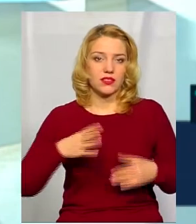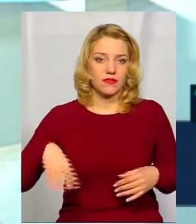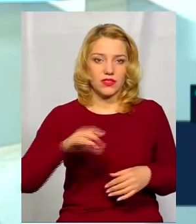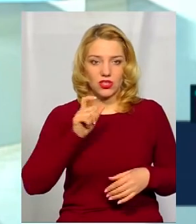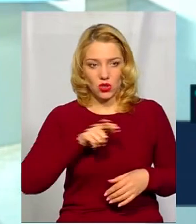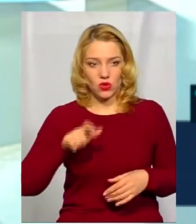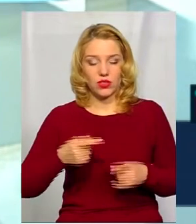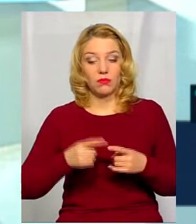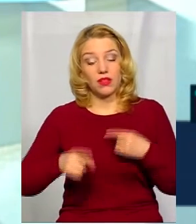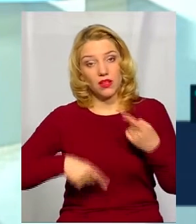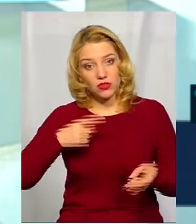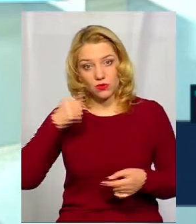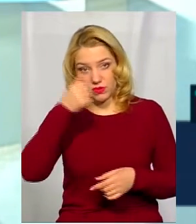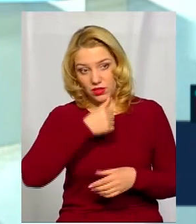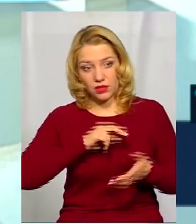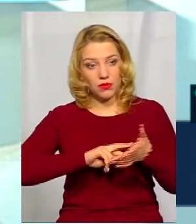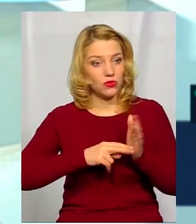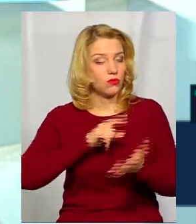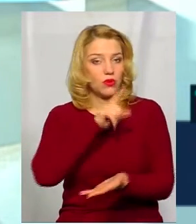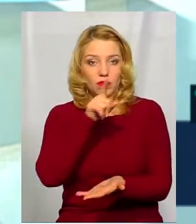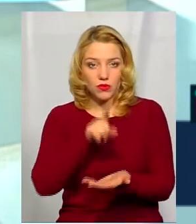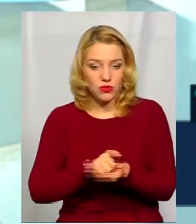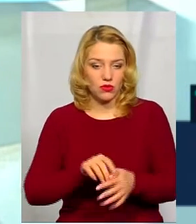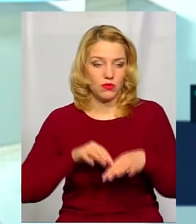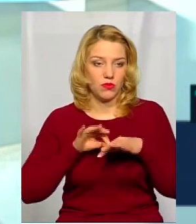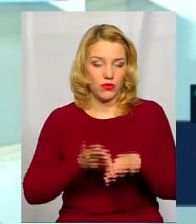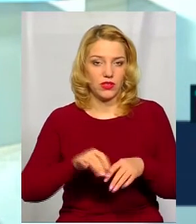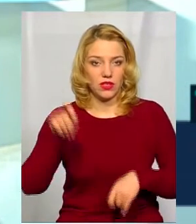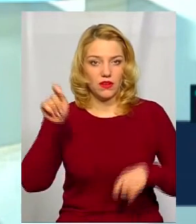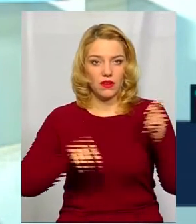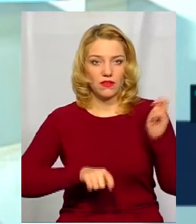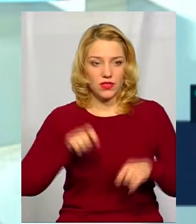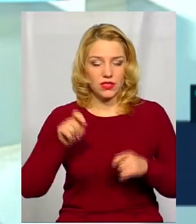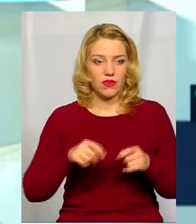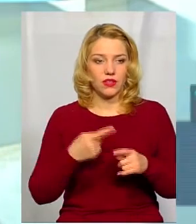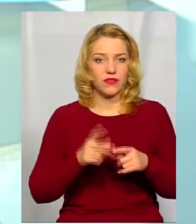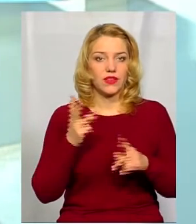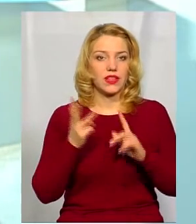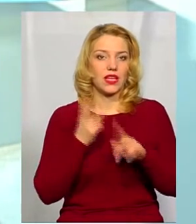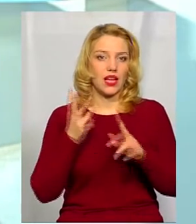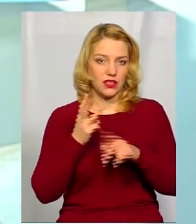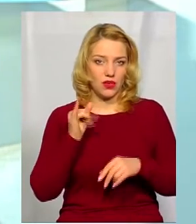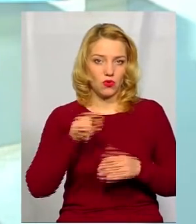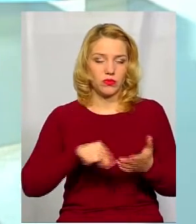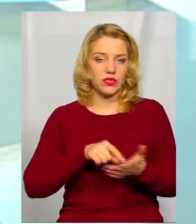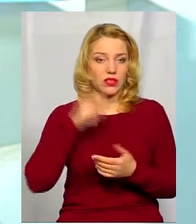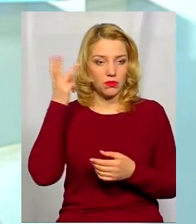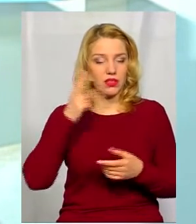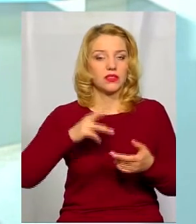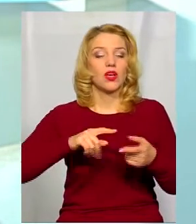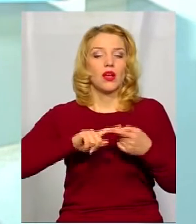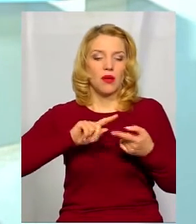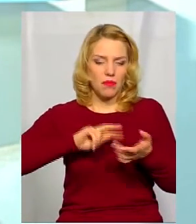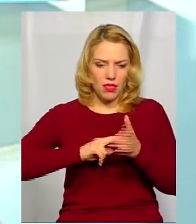Ми вже на наступний рік плануємо обов'язково проведення також фестивалю в третій місті Хмельницькому. Плануємо теж десь